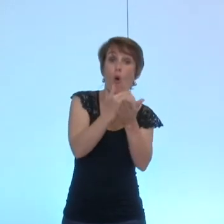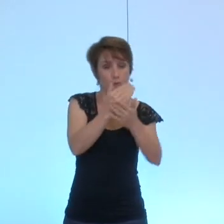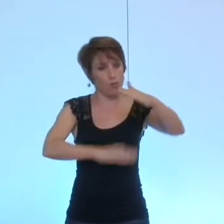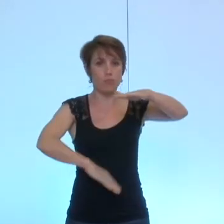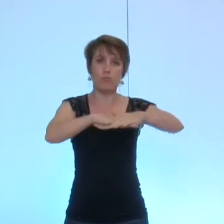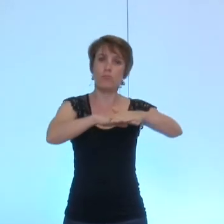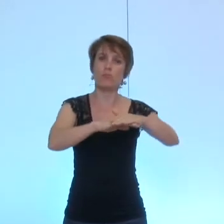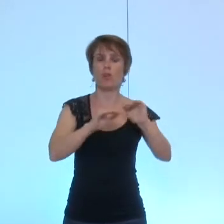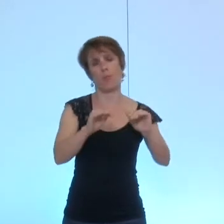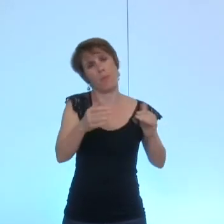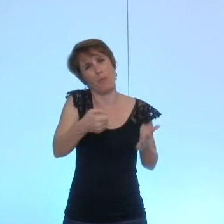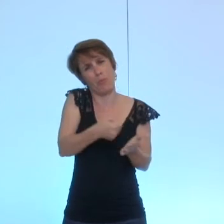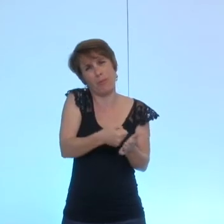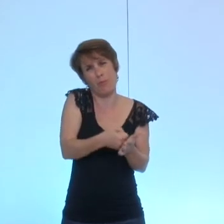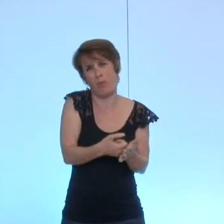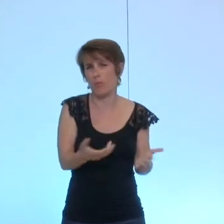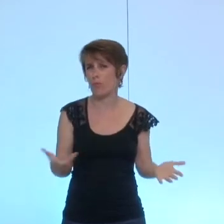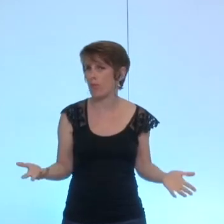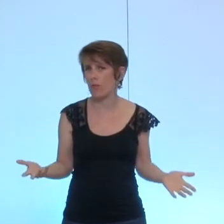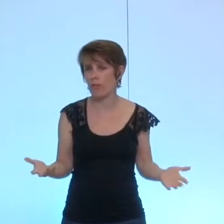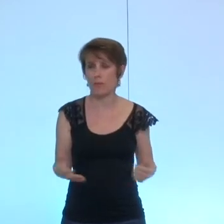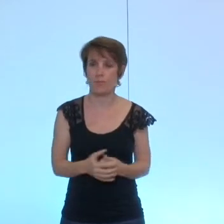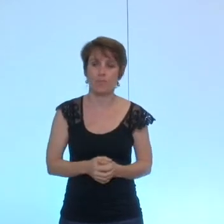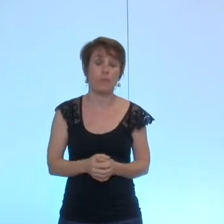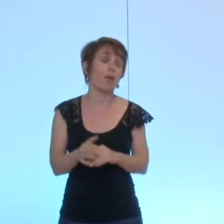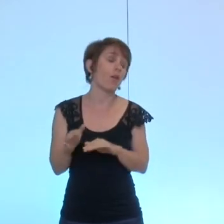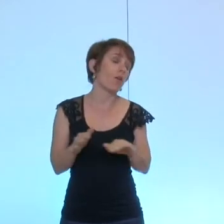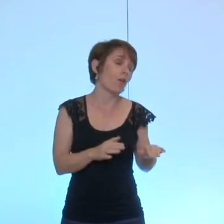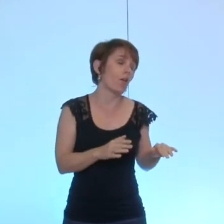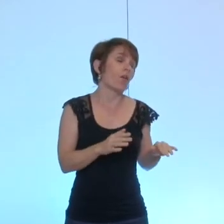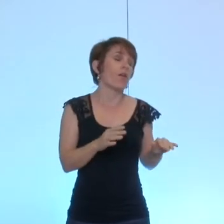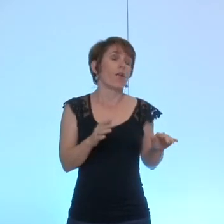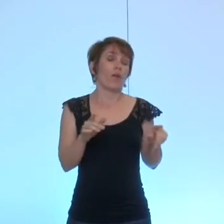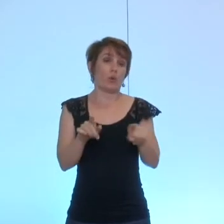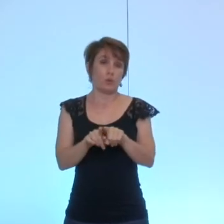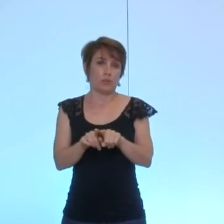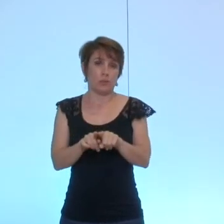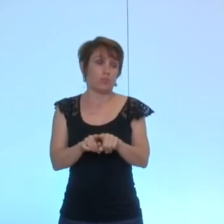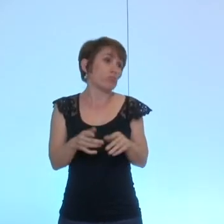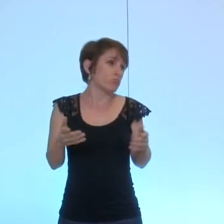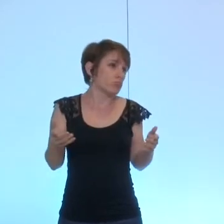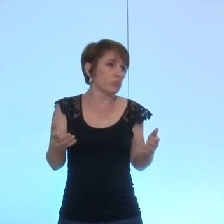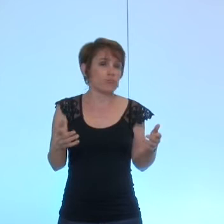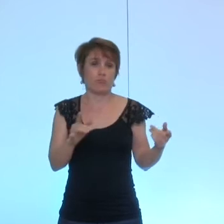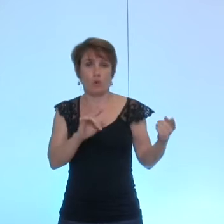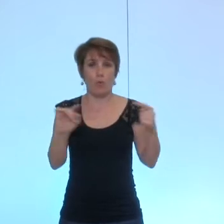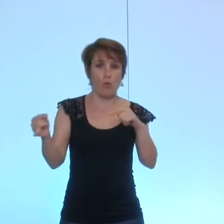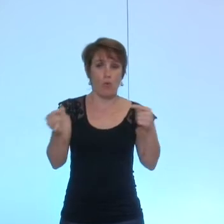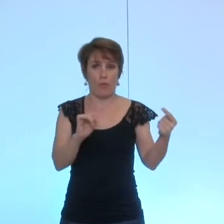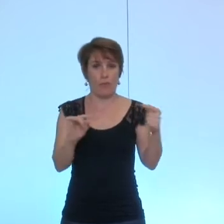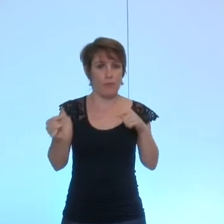C'était au moins la moindre des choses. Enfin, puisque le débat peut éclairer